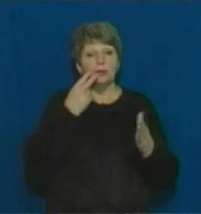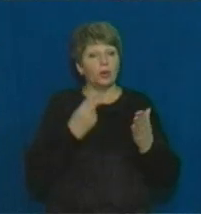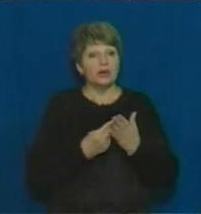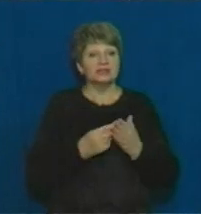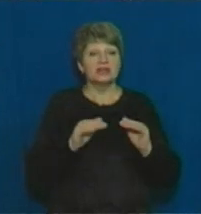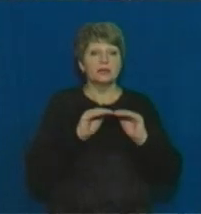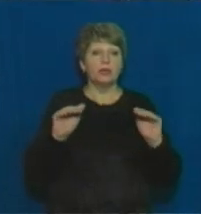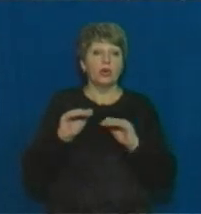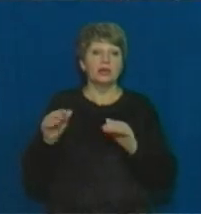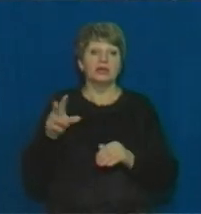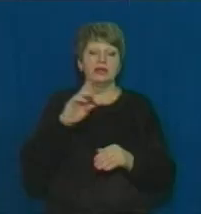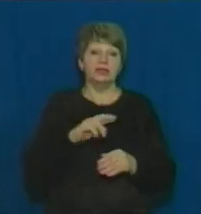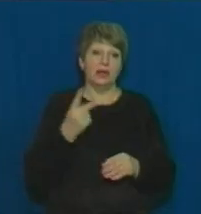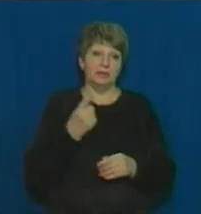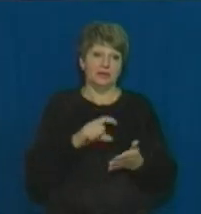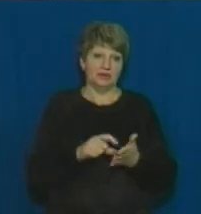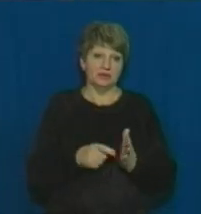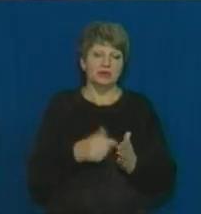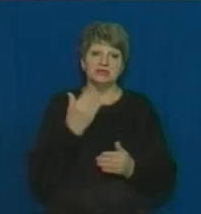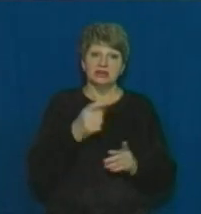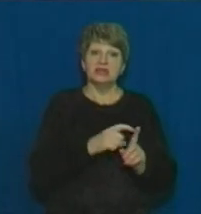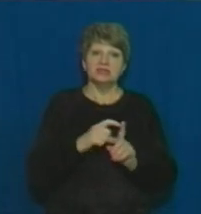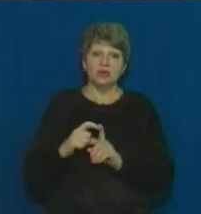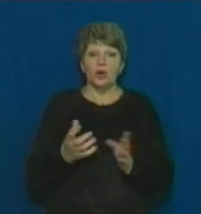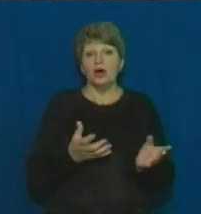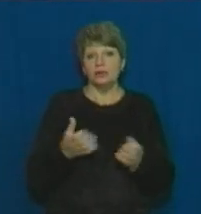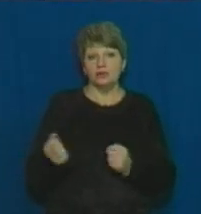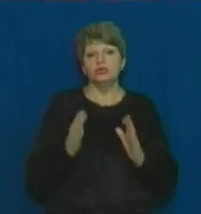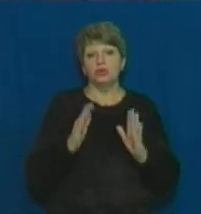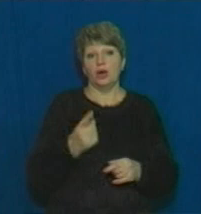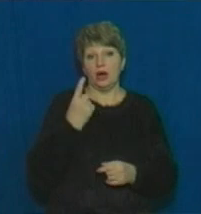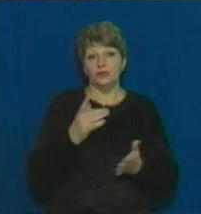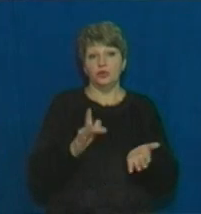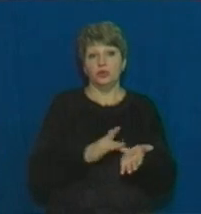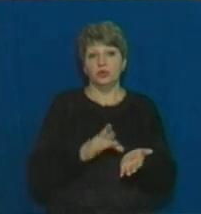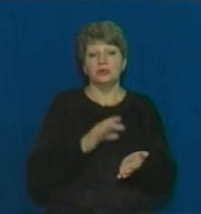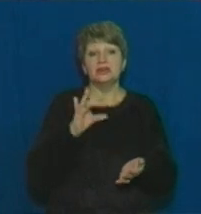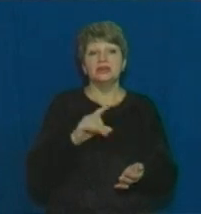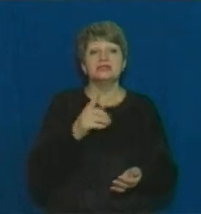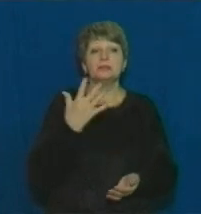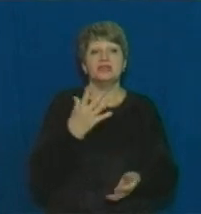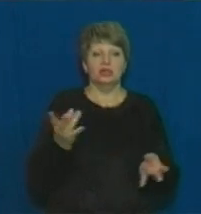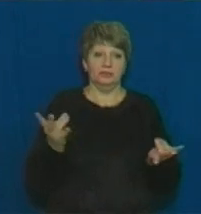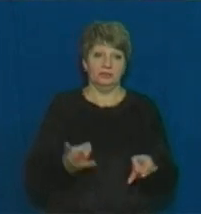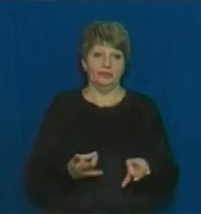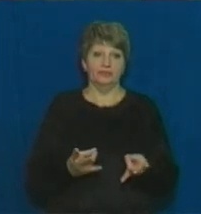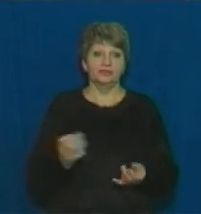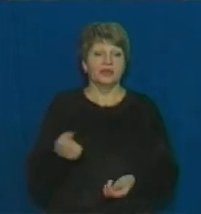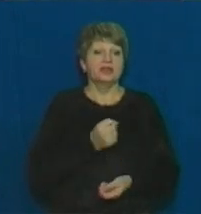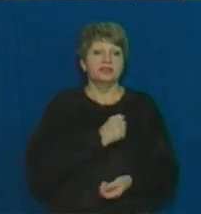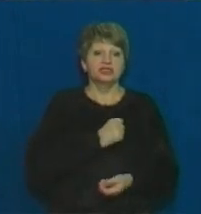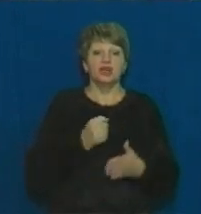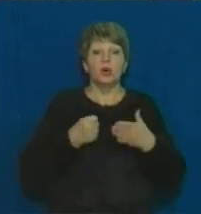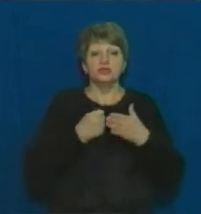полицю з книгами для першокласників. З її слів, вони отримали один підручник із п'яти необхідних. Наразі основна